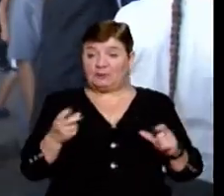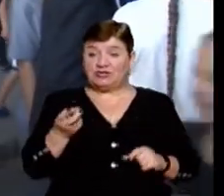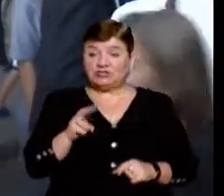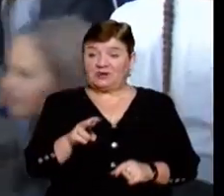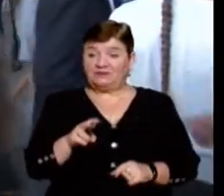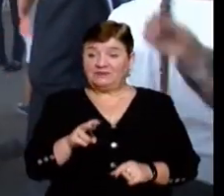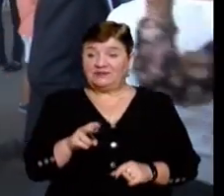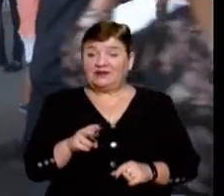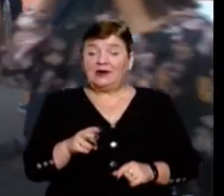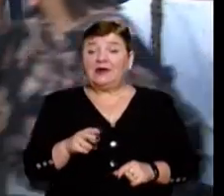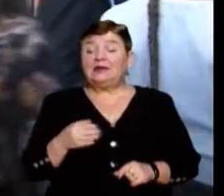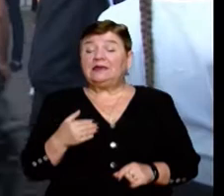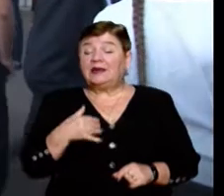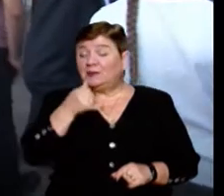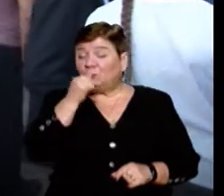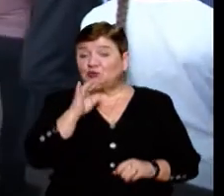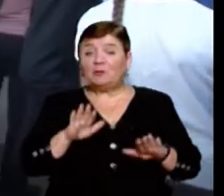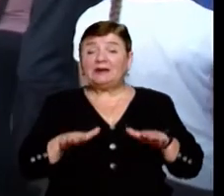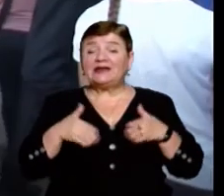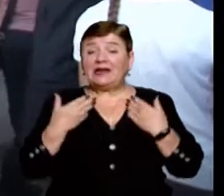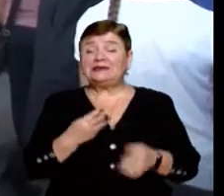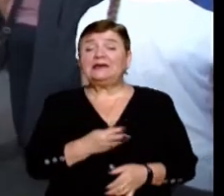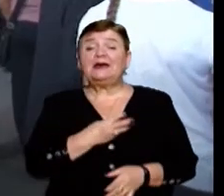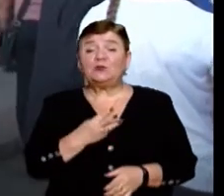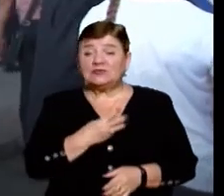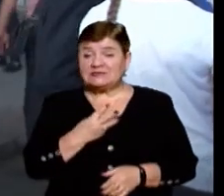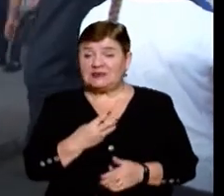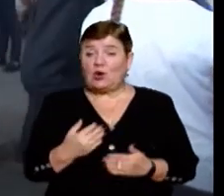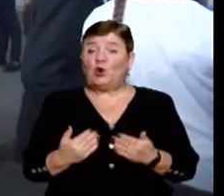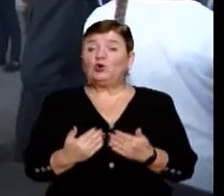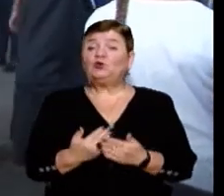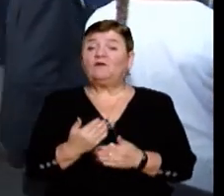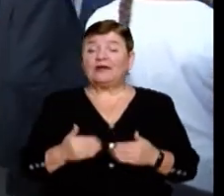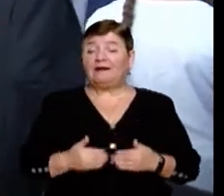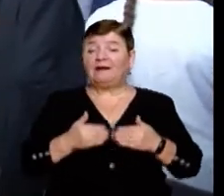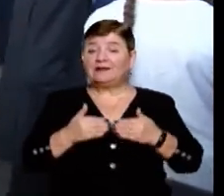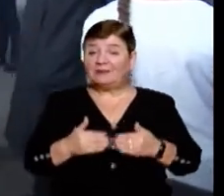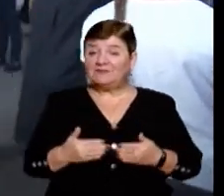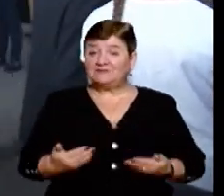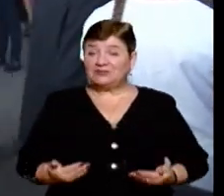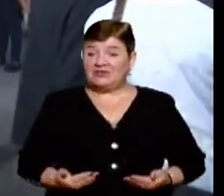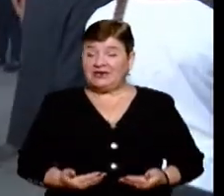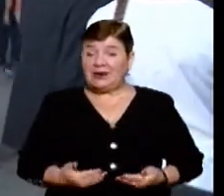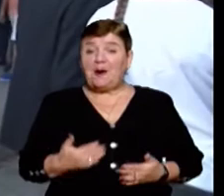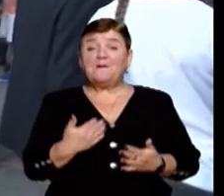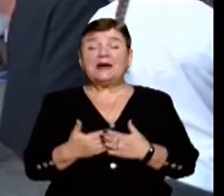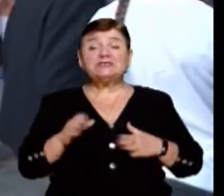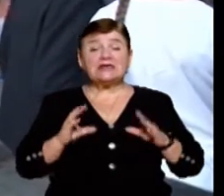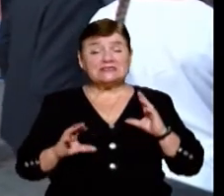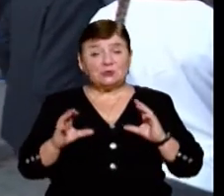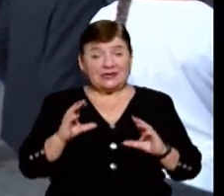Переповнюють емоції, закінчила школу, новий етап її в житті. Вона вже майже студентка.